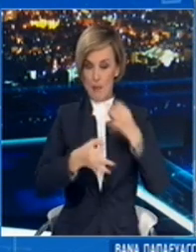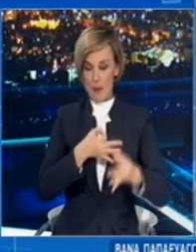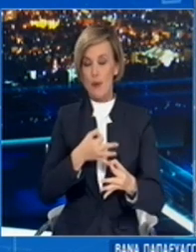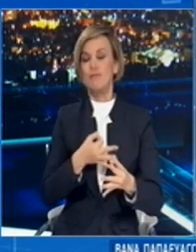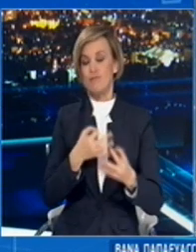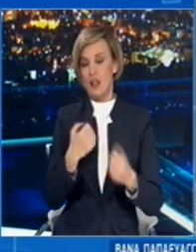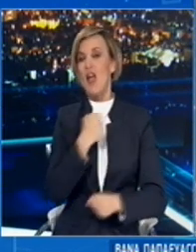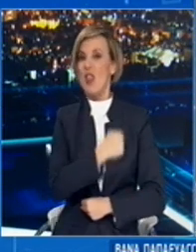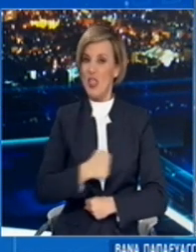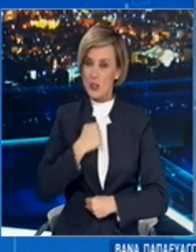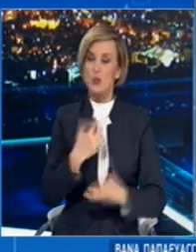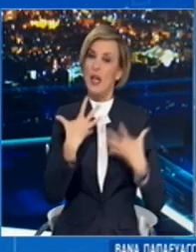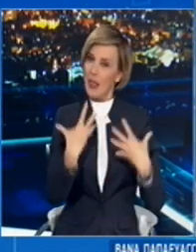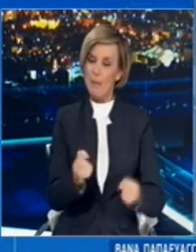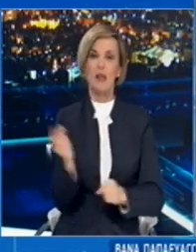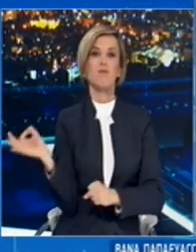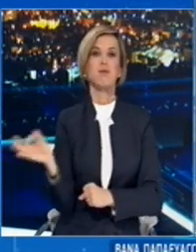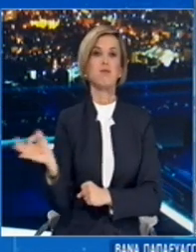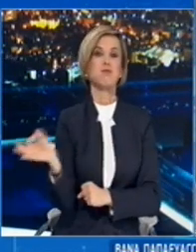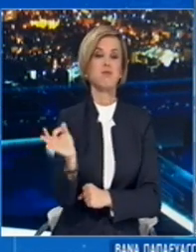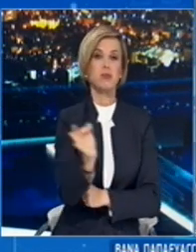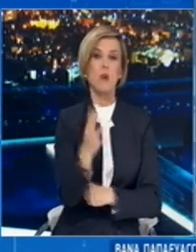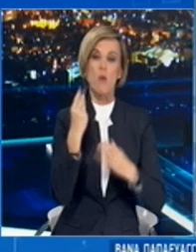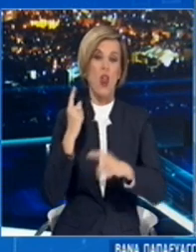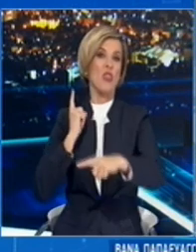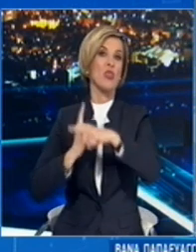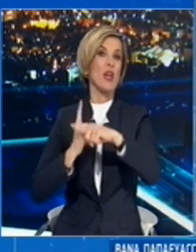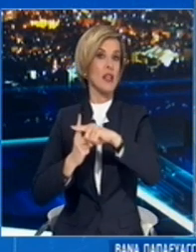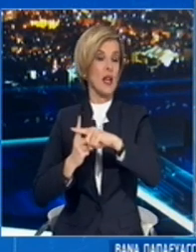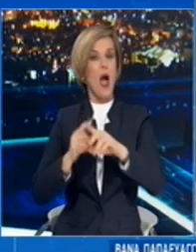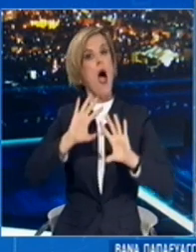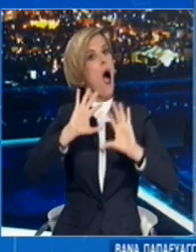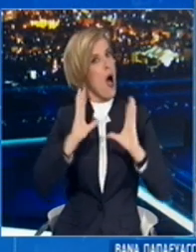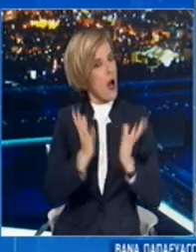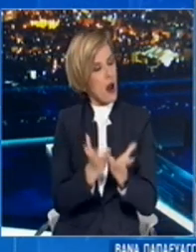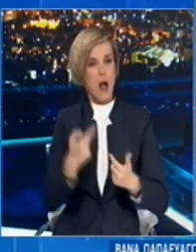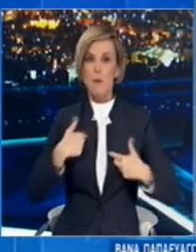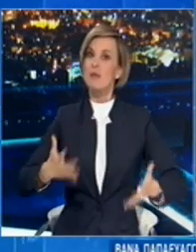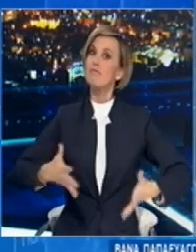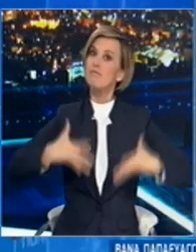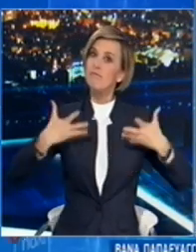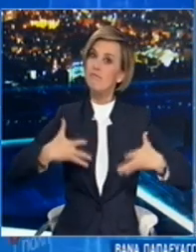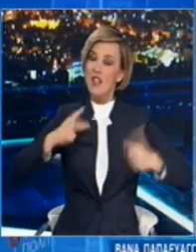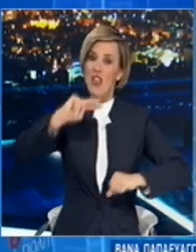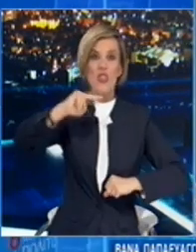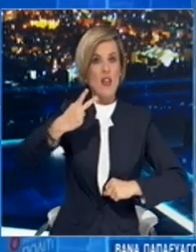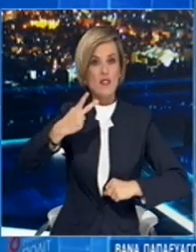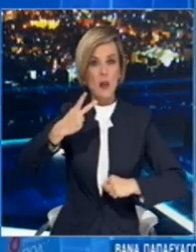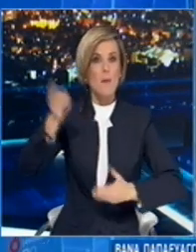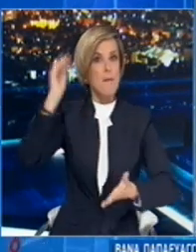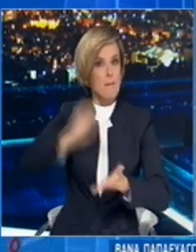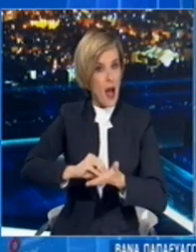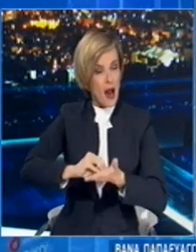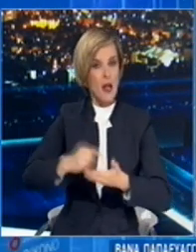διασπορά της λίμωξης στην κοινότητα. Και ναι, είμαστε χαρούμενοι που πετύχαμε τη μείωση του δεύτερου πανδημικού κύματος